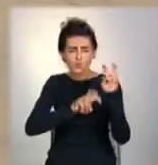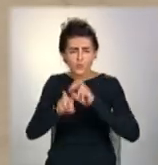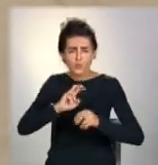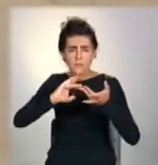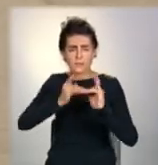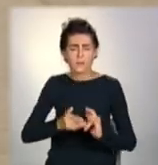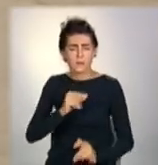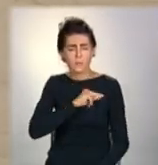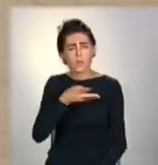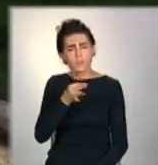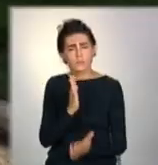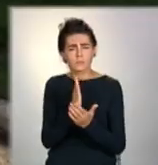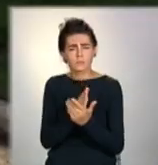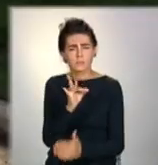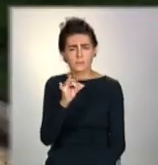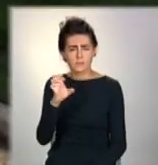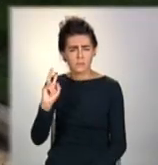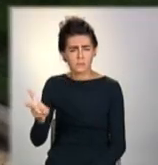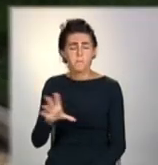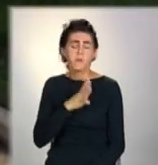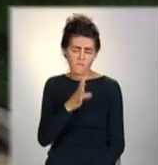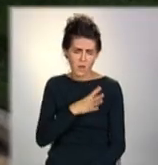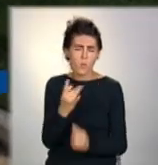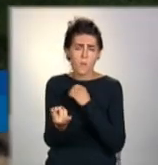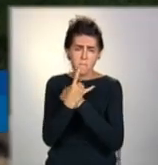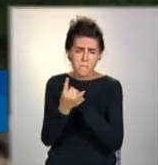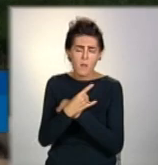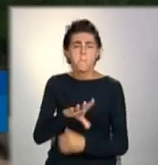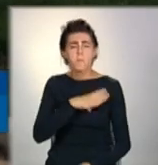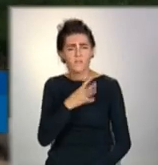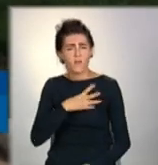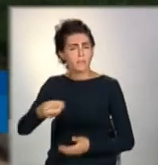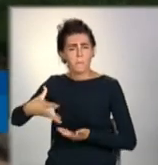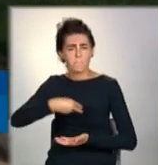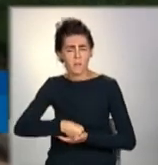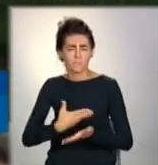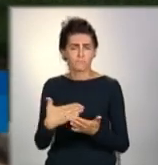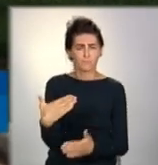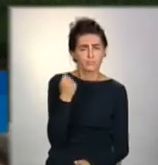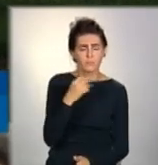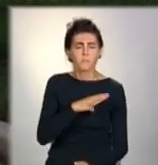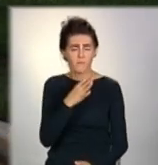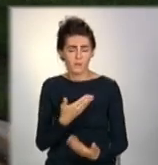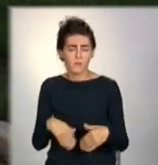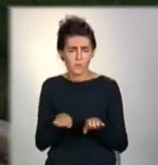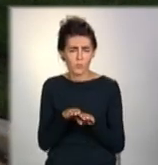та в цьому бачає ризики. Могуть бути і обмани, можуть не заплатити, можуть кидануть. Таке є, звісно.